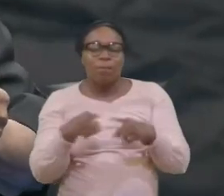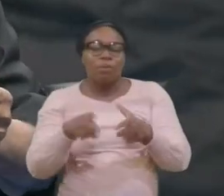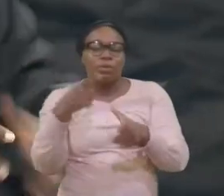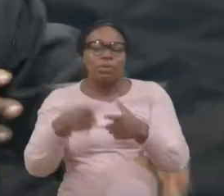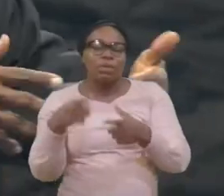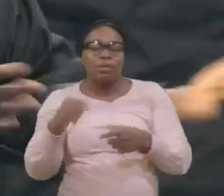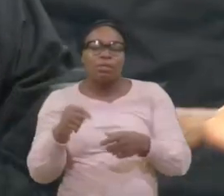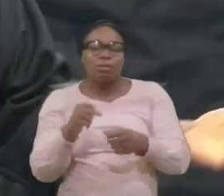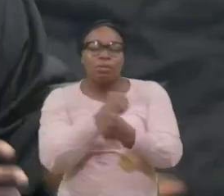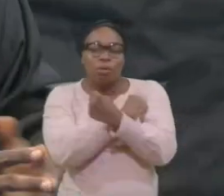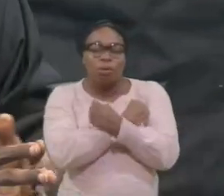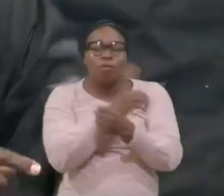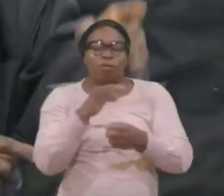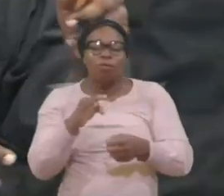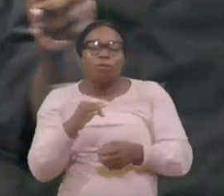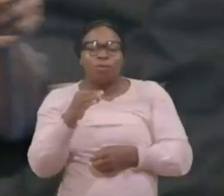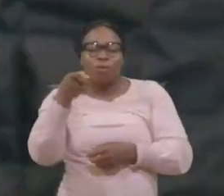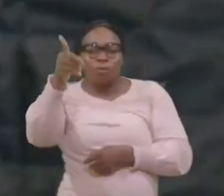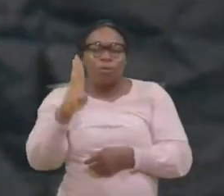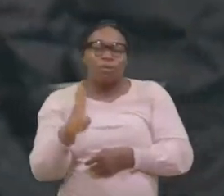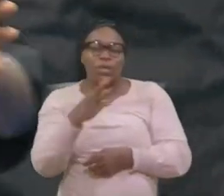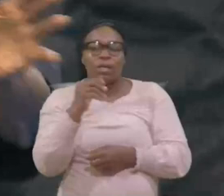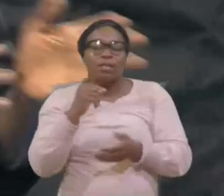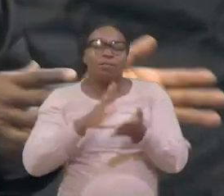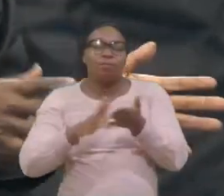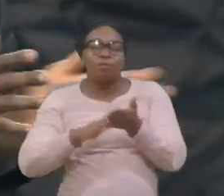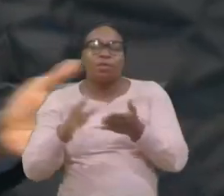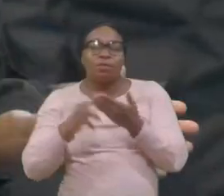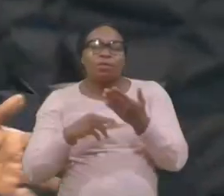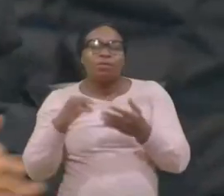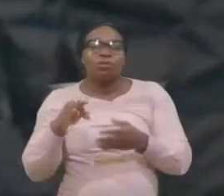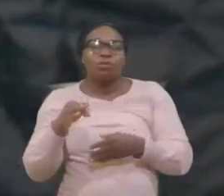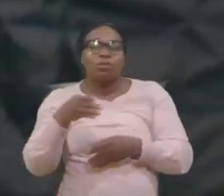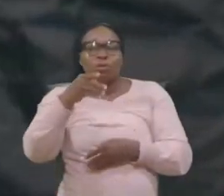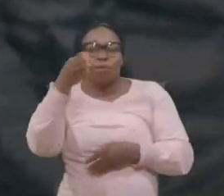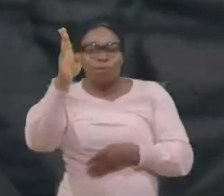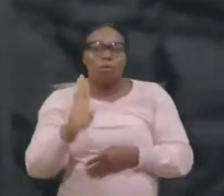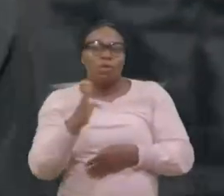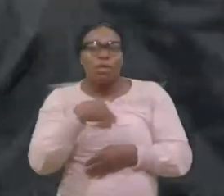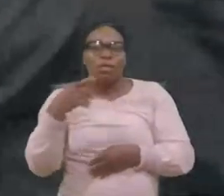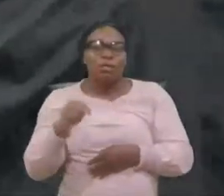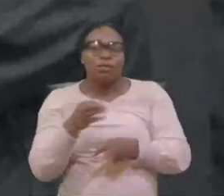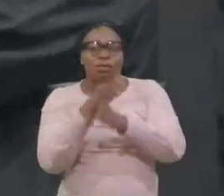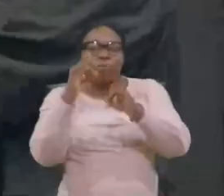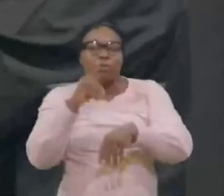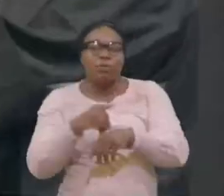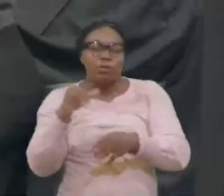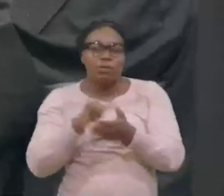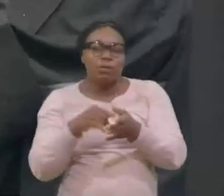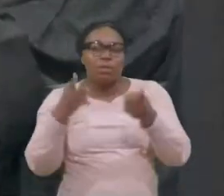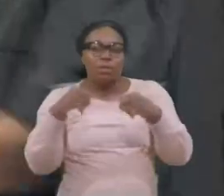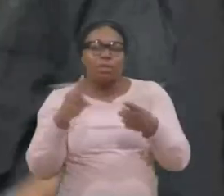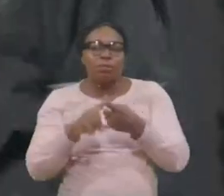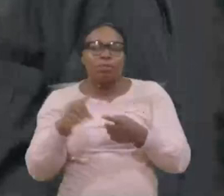dieu et le pardon de dieu et la liberté qui lui est parvenue maintenant